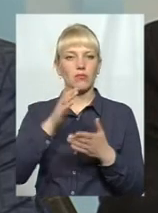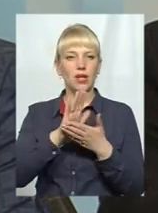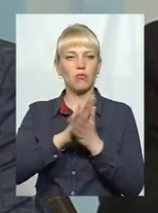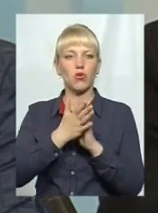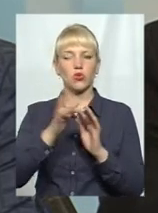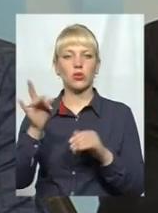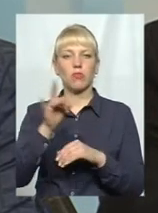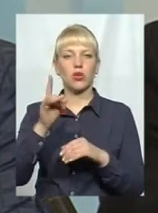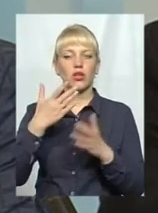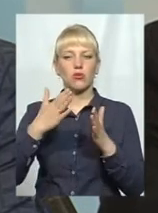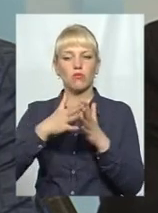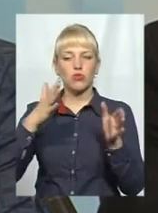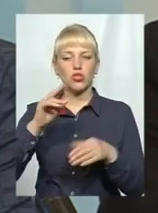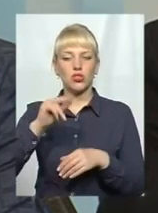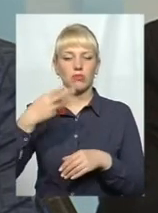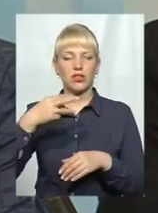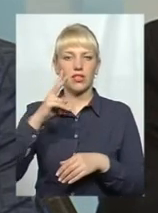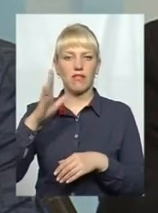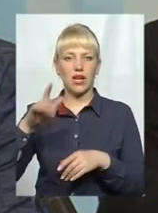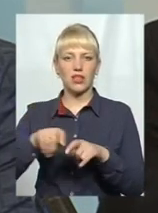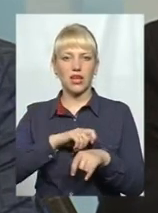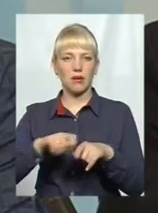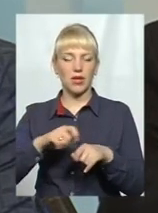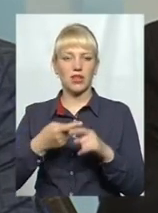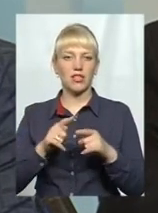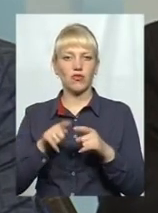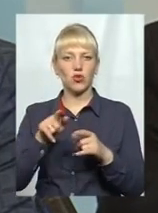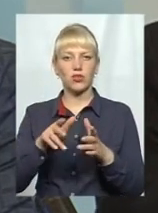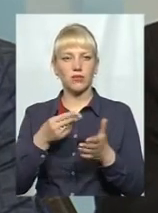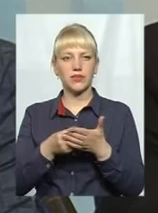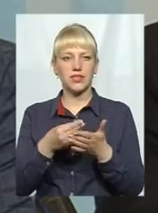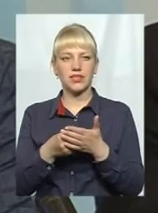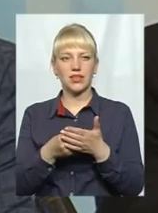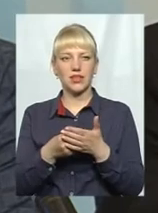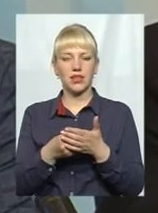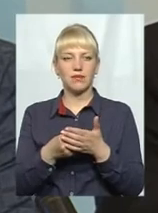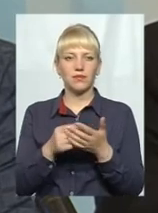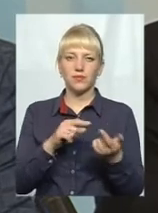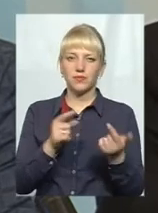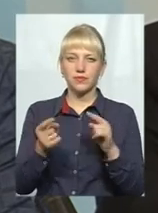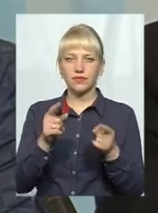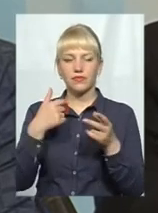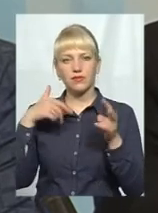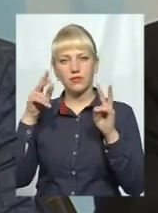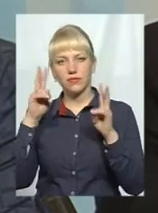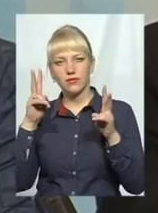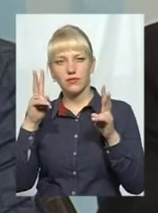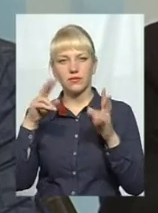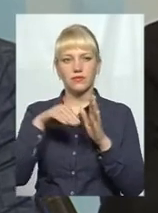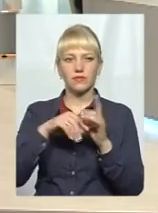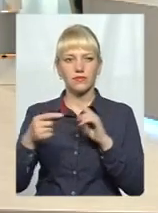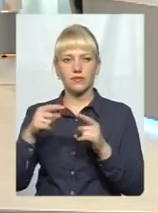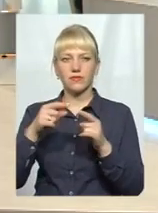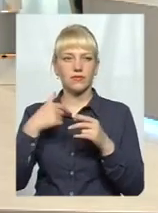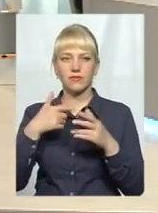Якщо більше 30 квадратів, там теж ціна більшої коефіцієнції. Чи вносили зміни? Не внесли і цього. А, цю пропозицію не